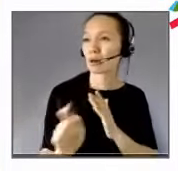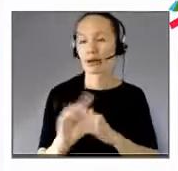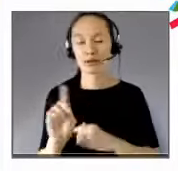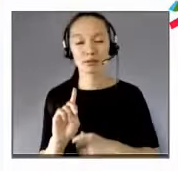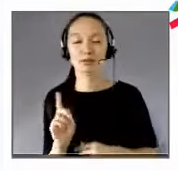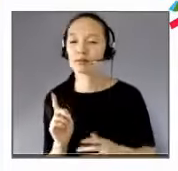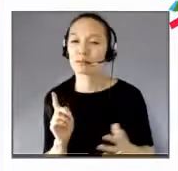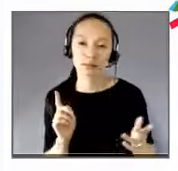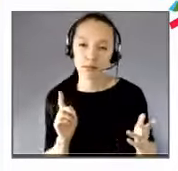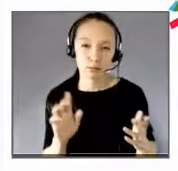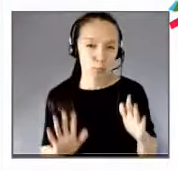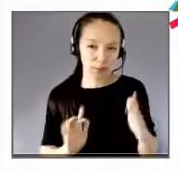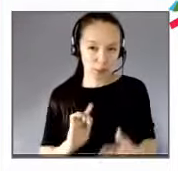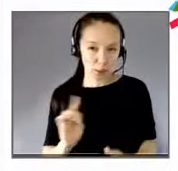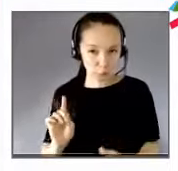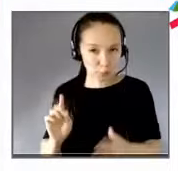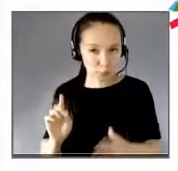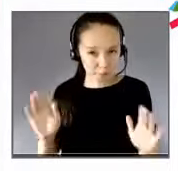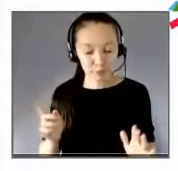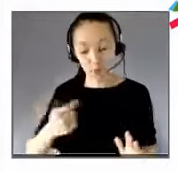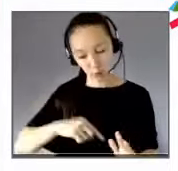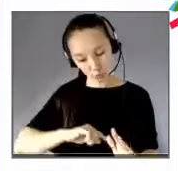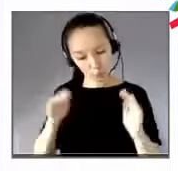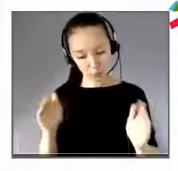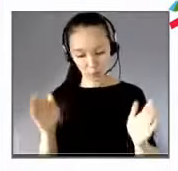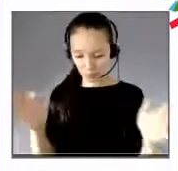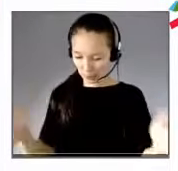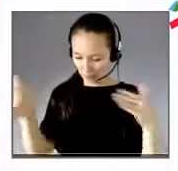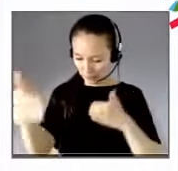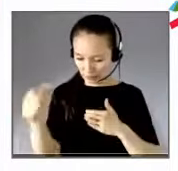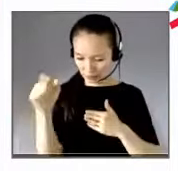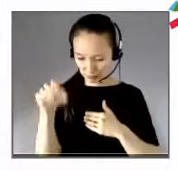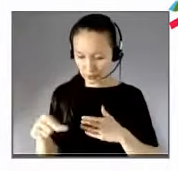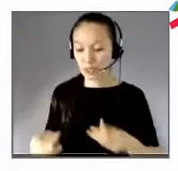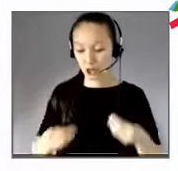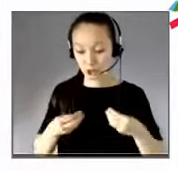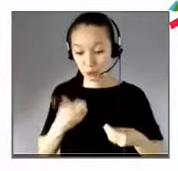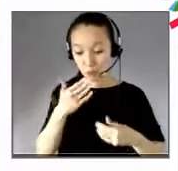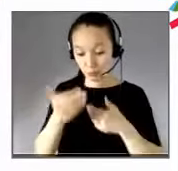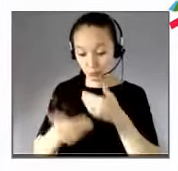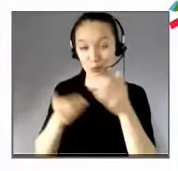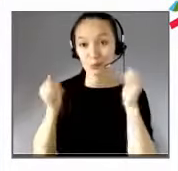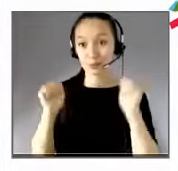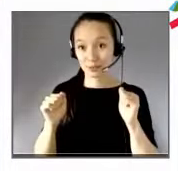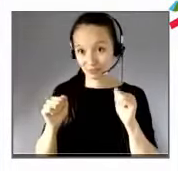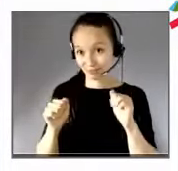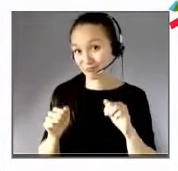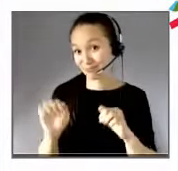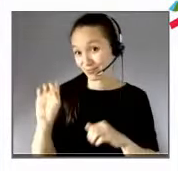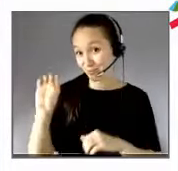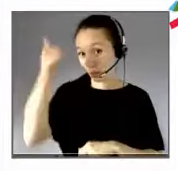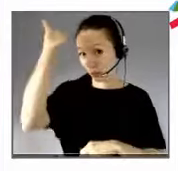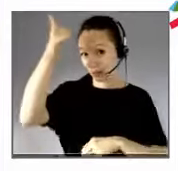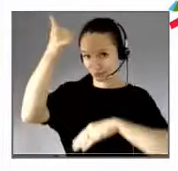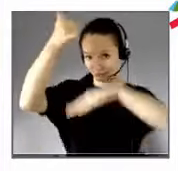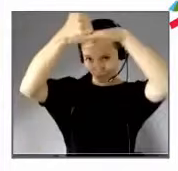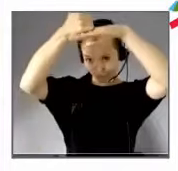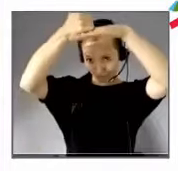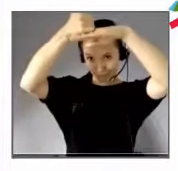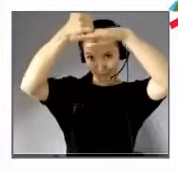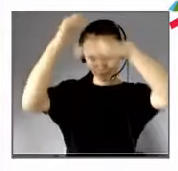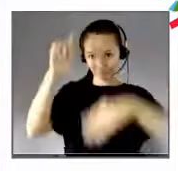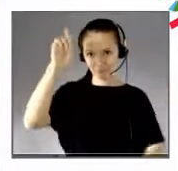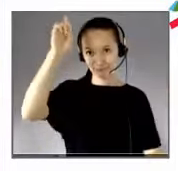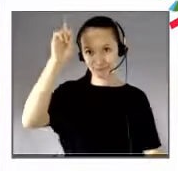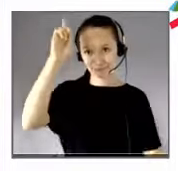on est dans un cadre qui est, me semble-t-il, plus propice. Effectivement, ça part du haut. Ça part d'une volonté de la direction générale d'un